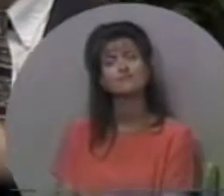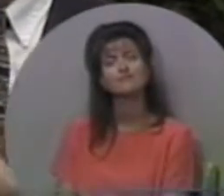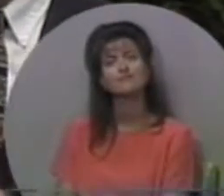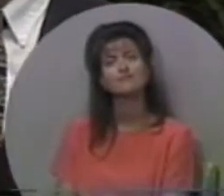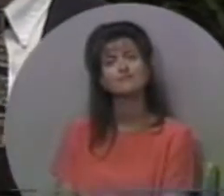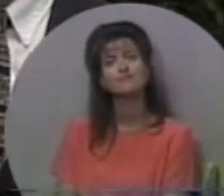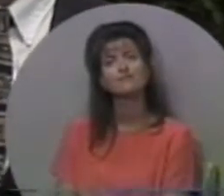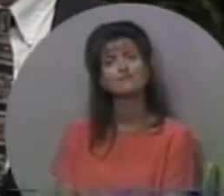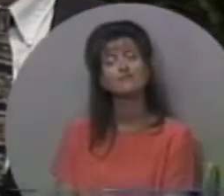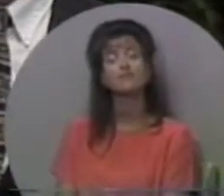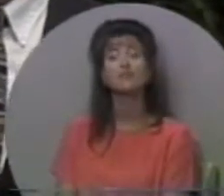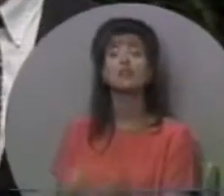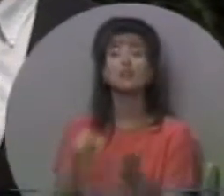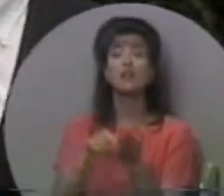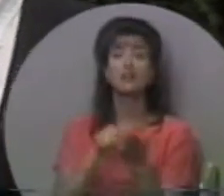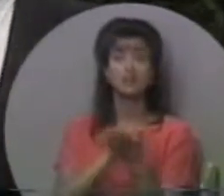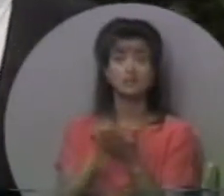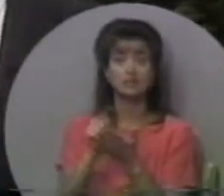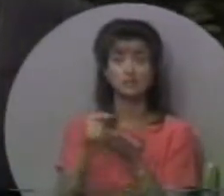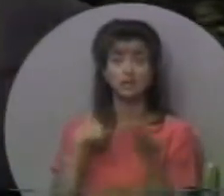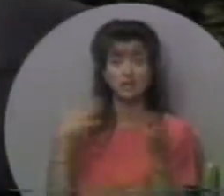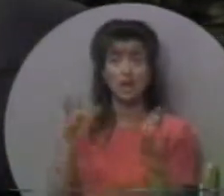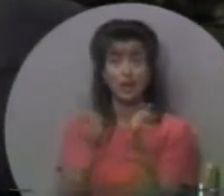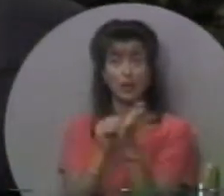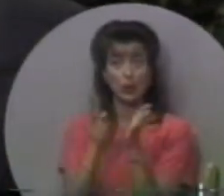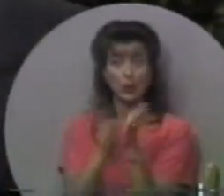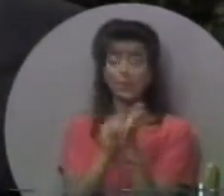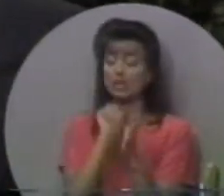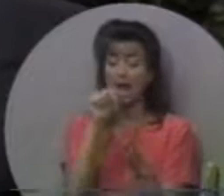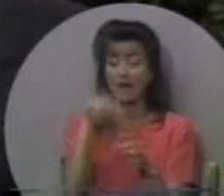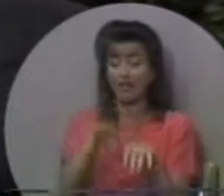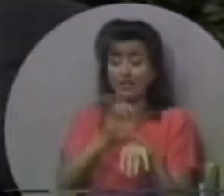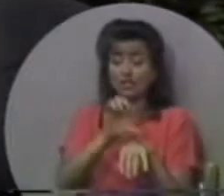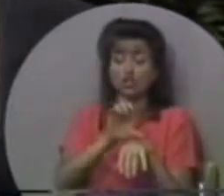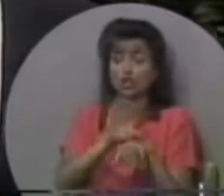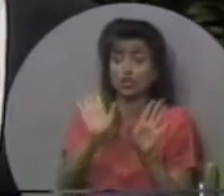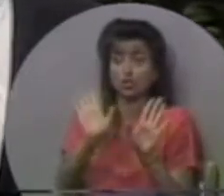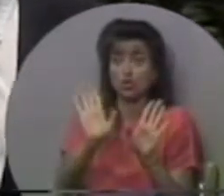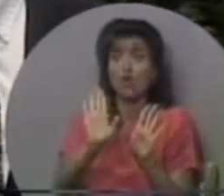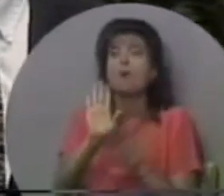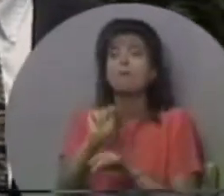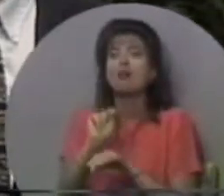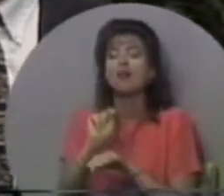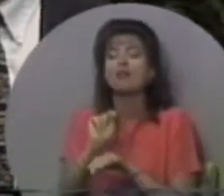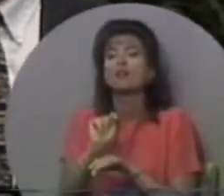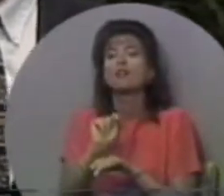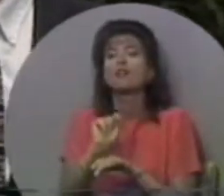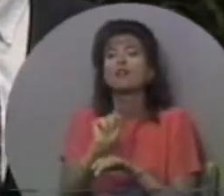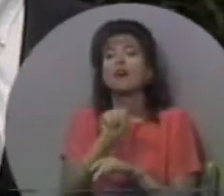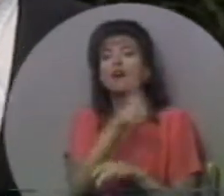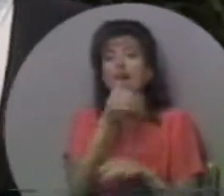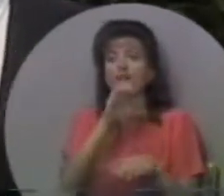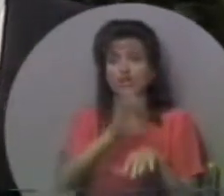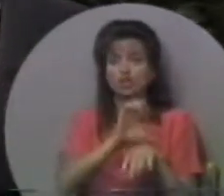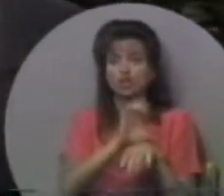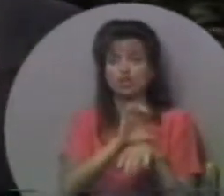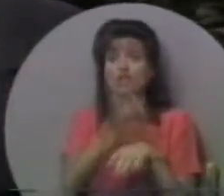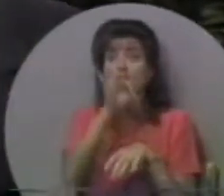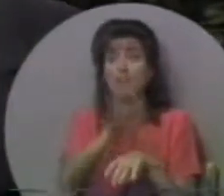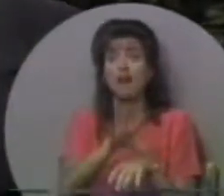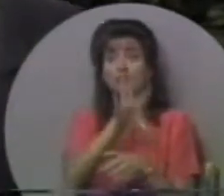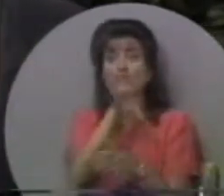Я навчився на цьому тижні не в нашому служінні, але в іншому.